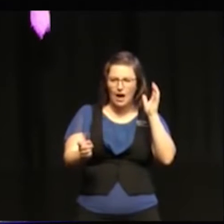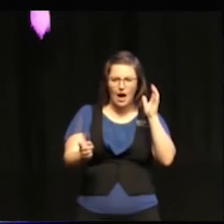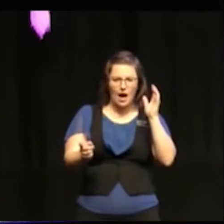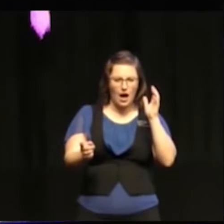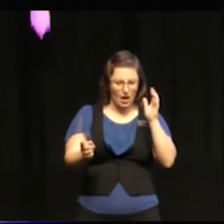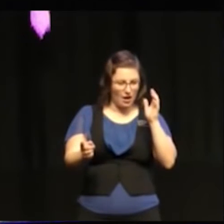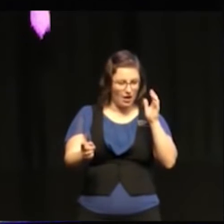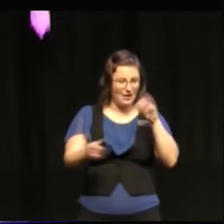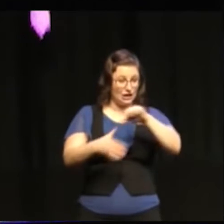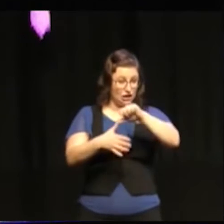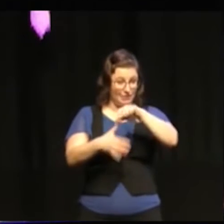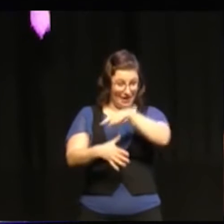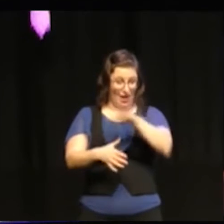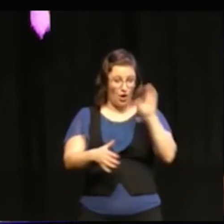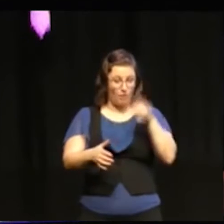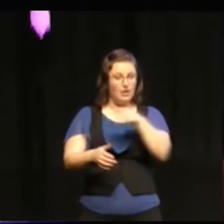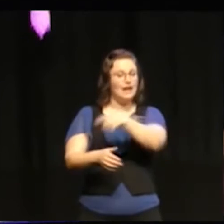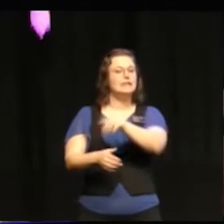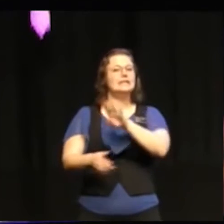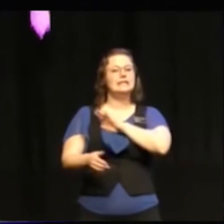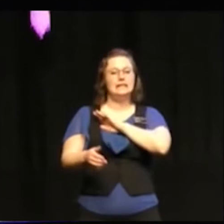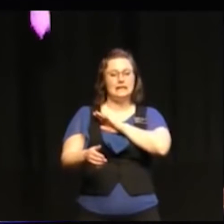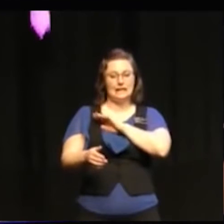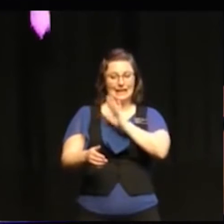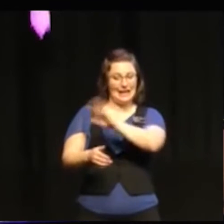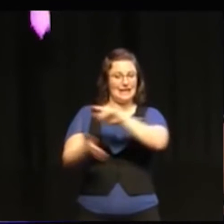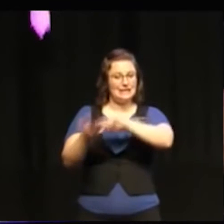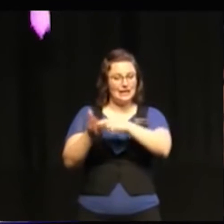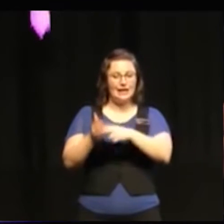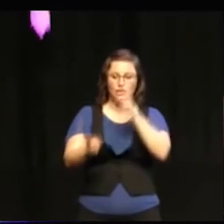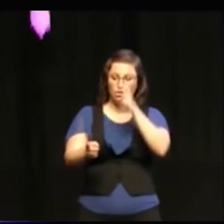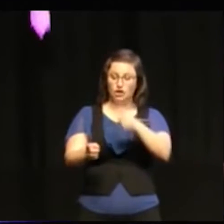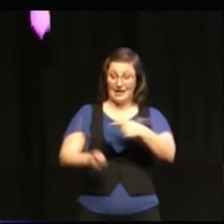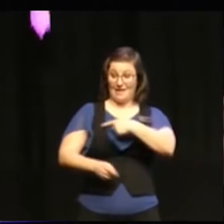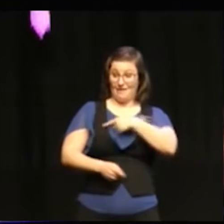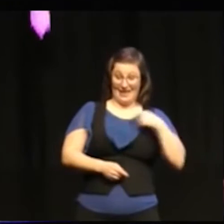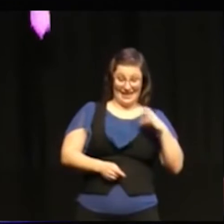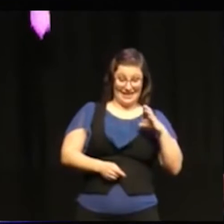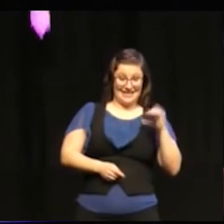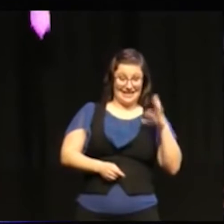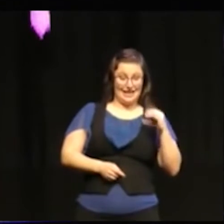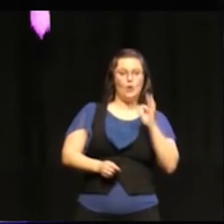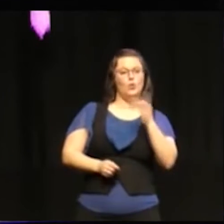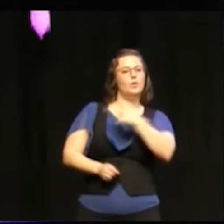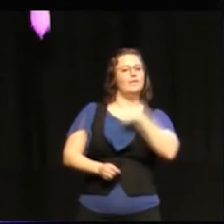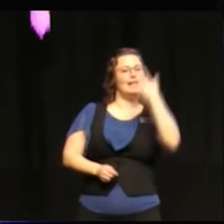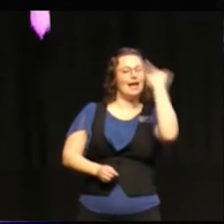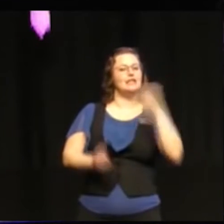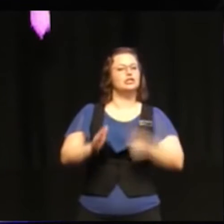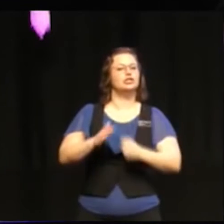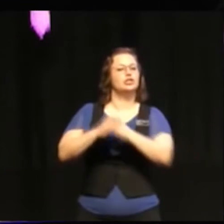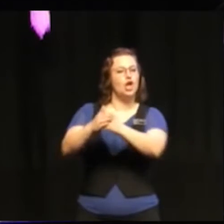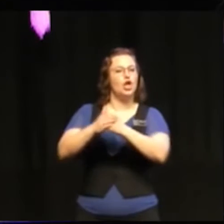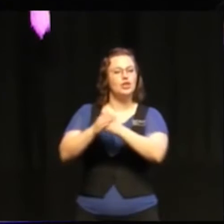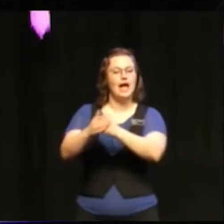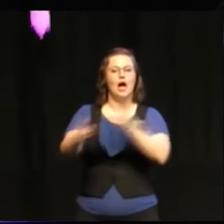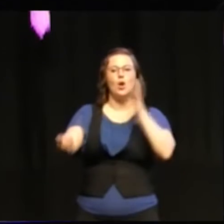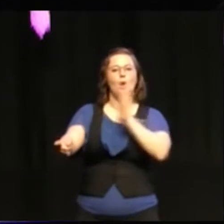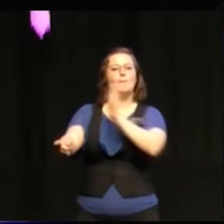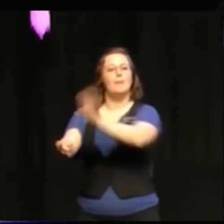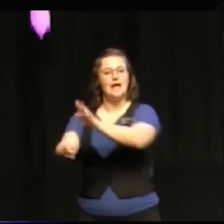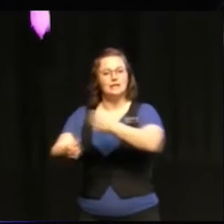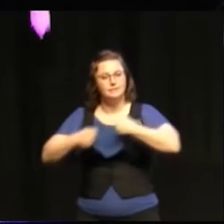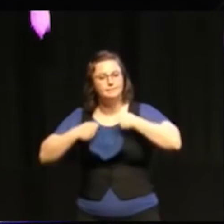I den så ser man hur vi sida kan stödja Kolombias